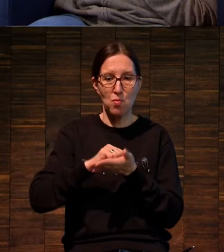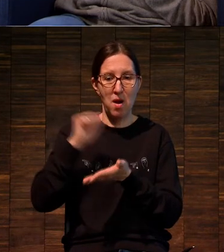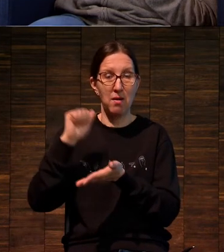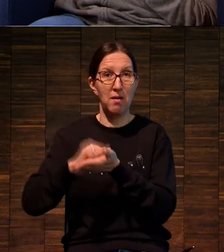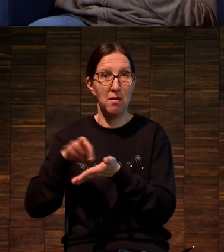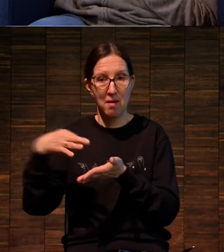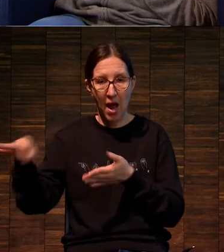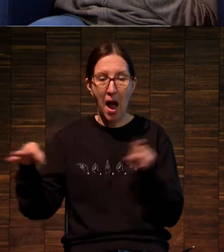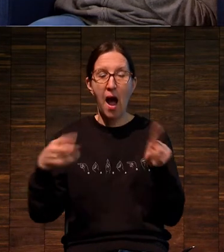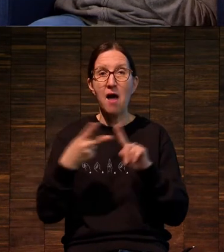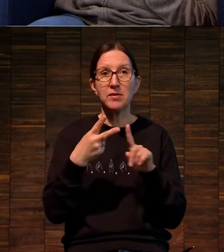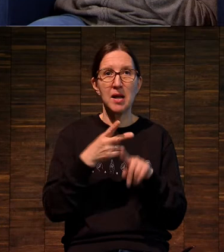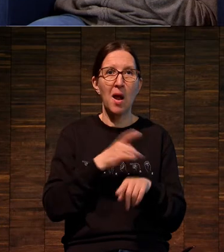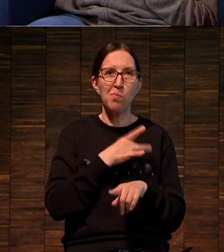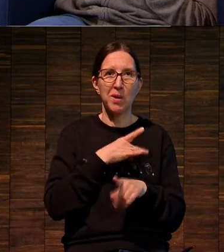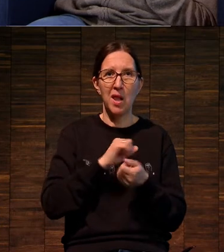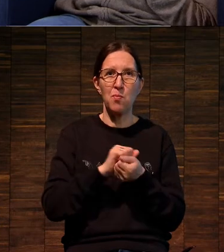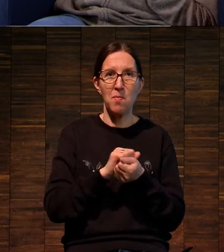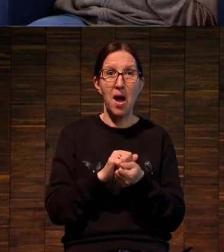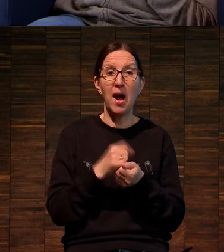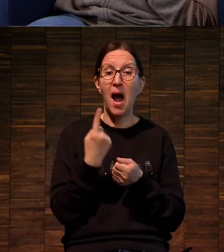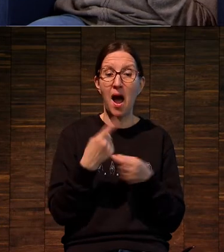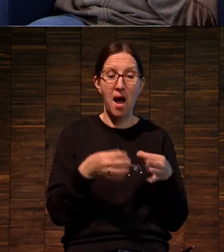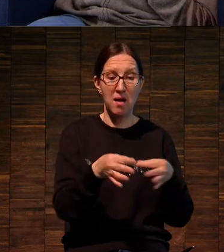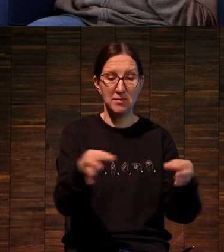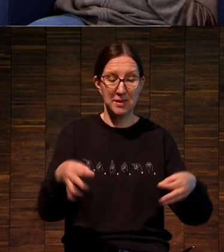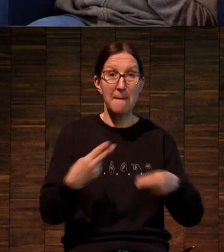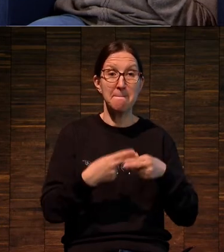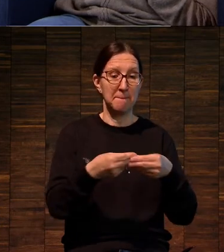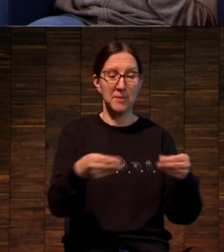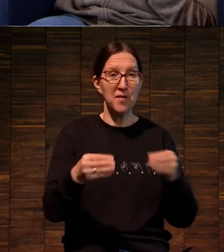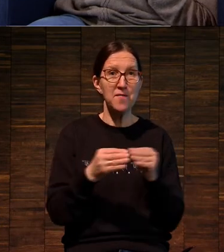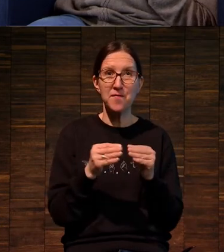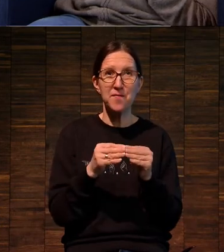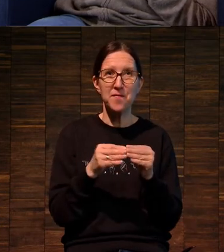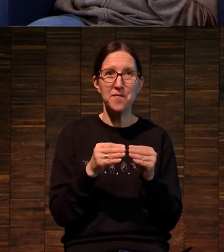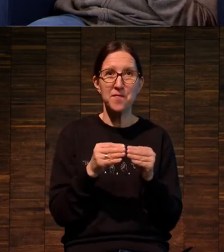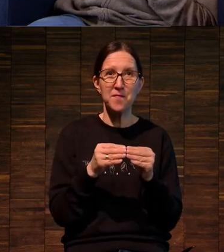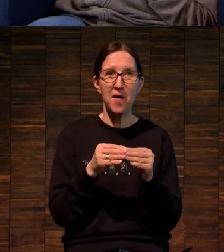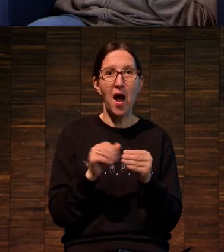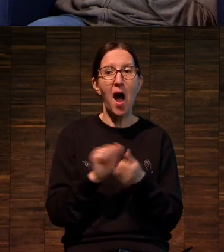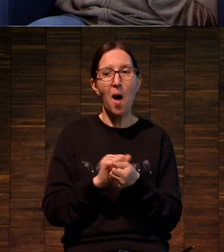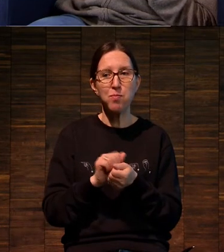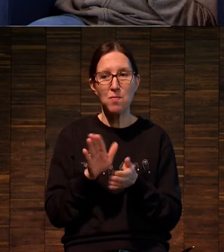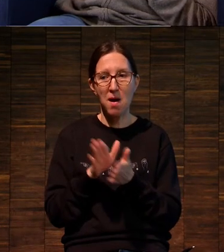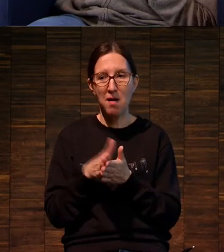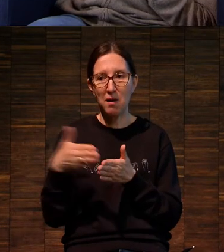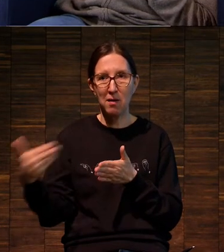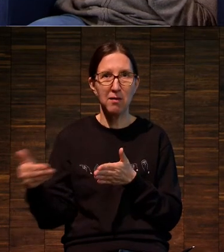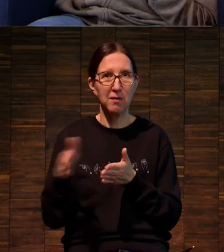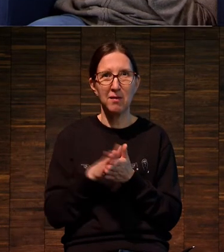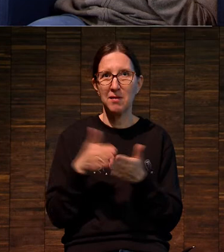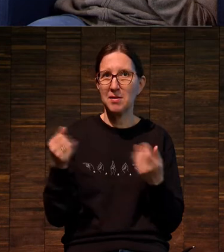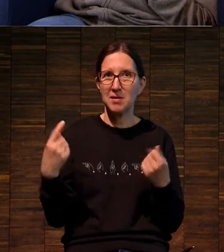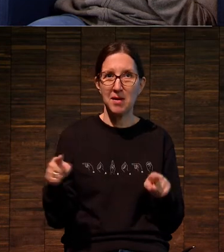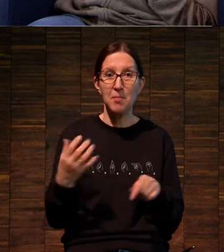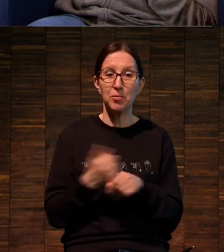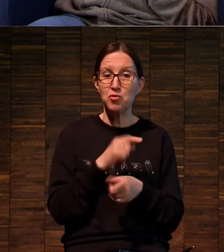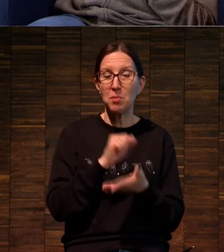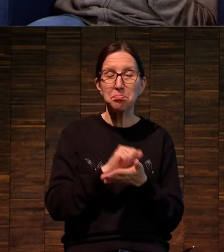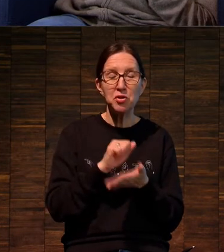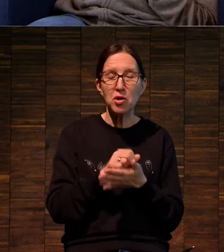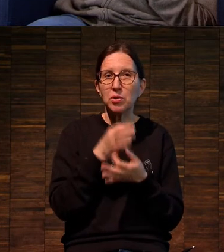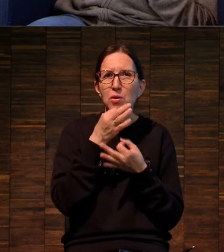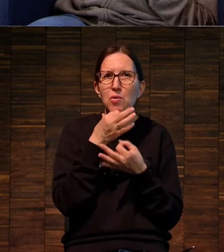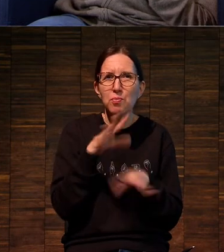напечатанная на белой бумаге с одной и той же доски. То есть печатная графика, она безумно вариативна.